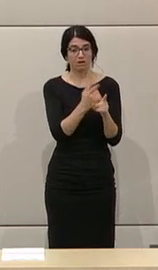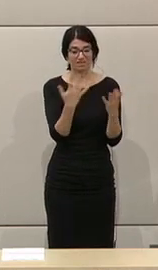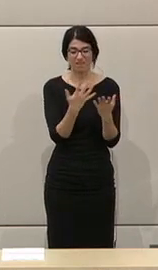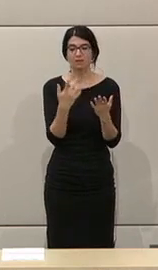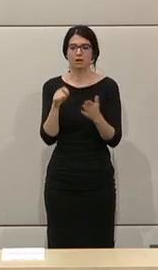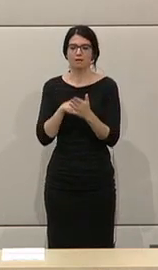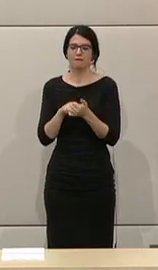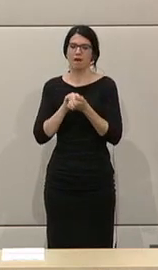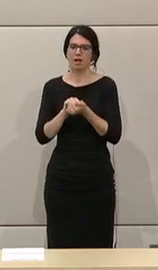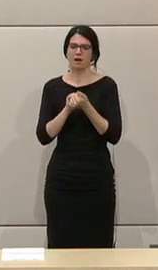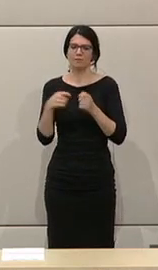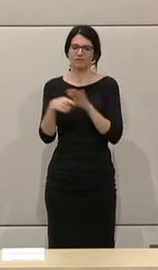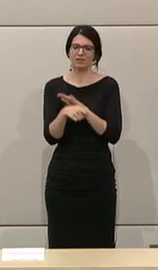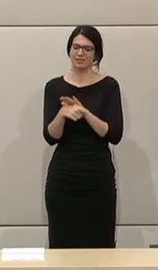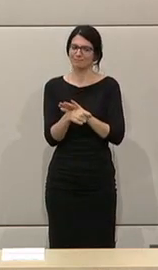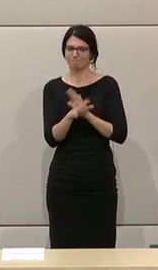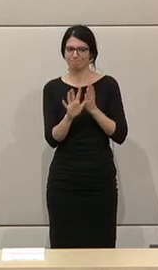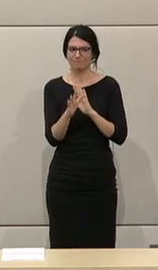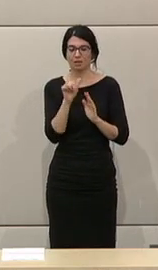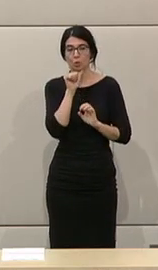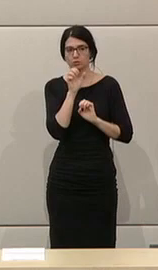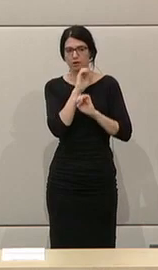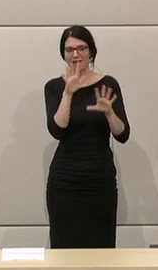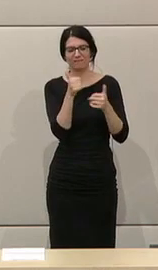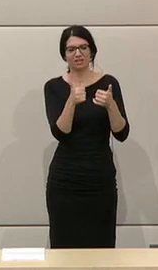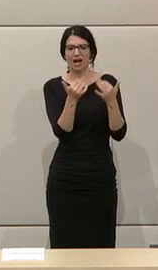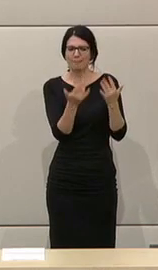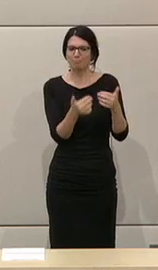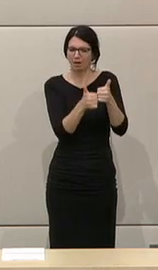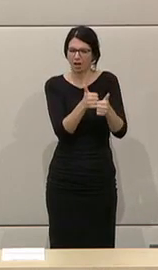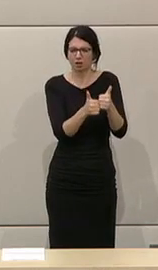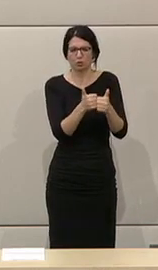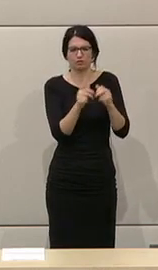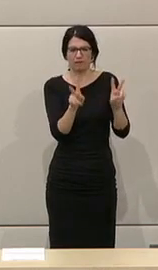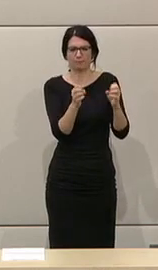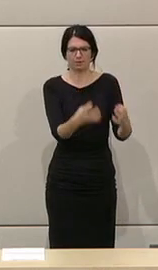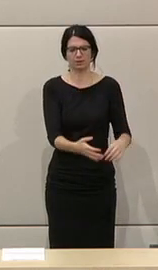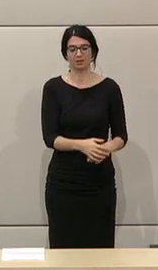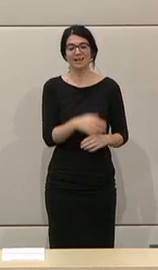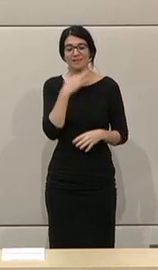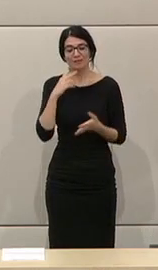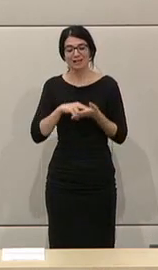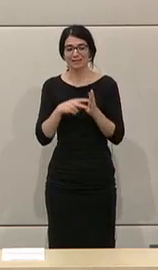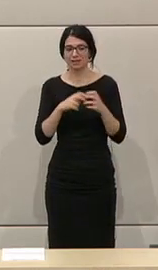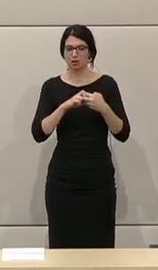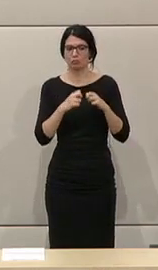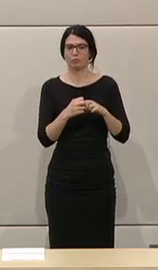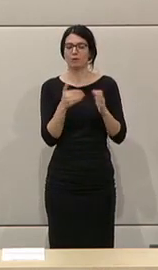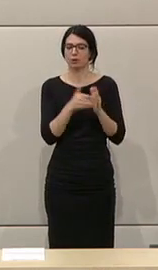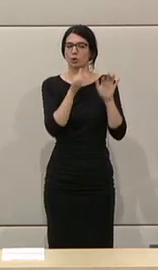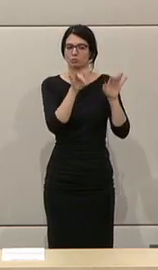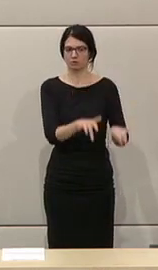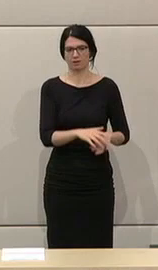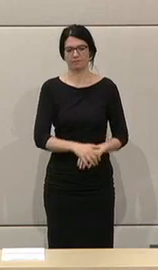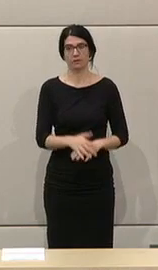finanzieren, größte Probleme haben mit der Zuordnung, der Abrechnung und so weiter. Also es gibt hier noch zusätzlich viele technische Probleme. Also ein